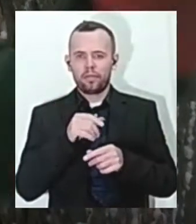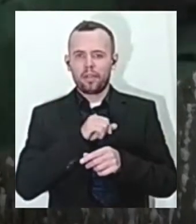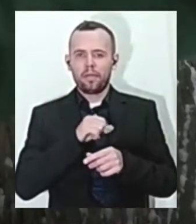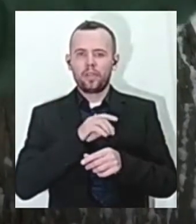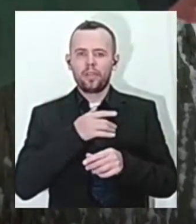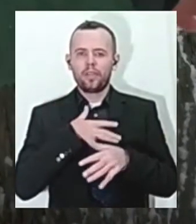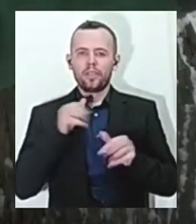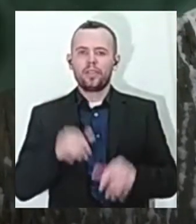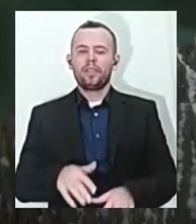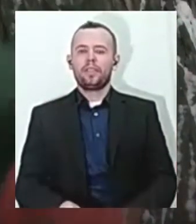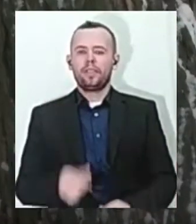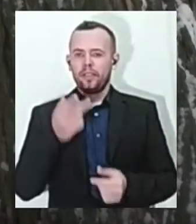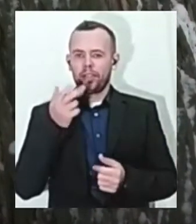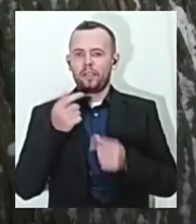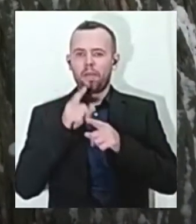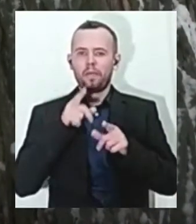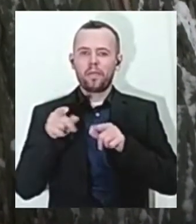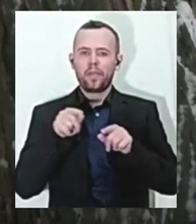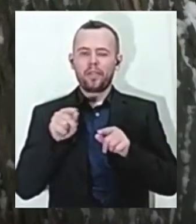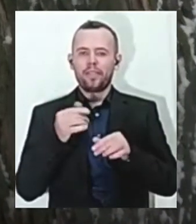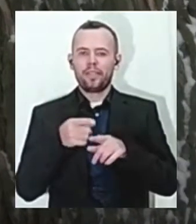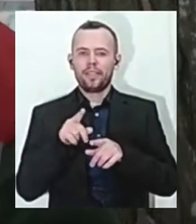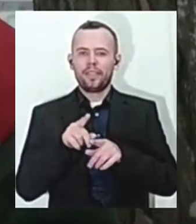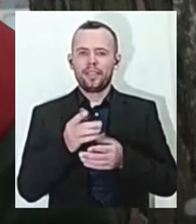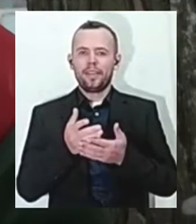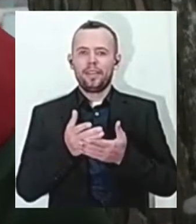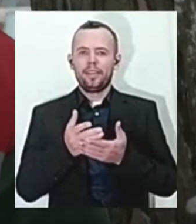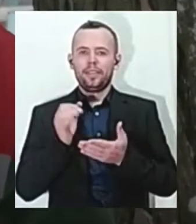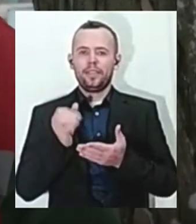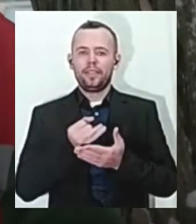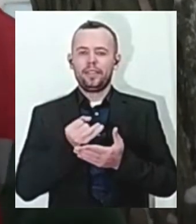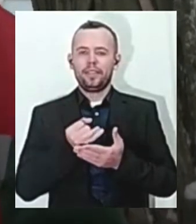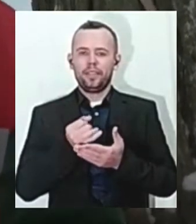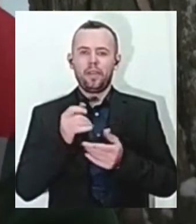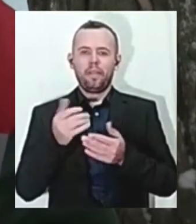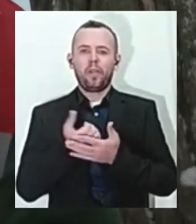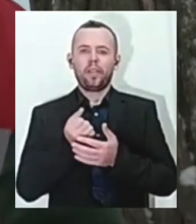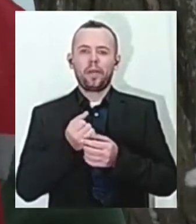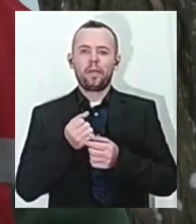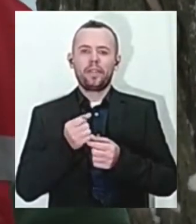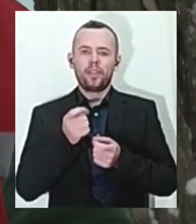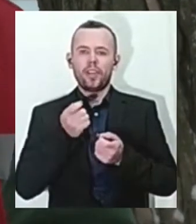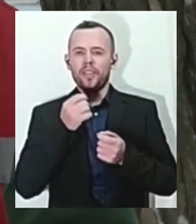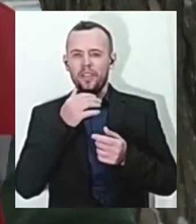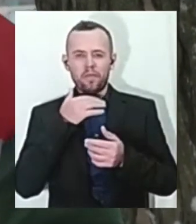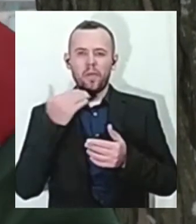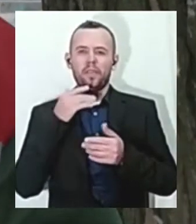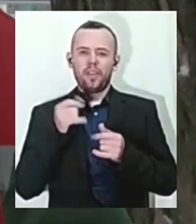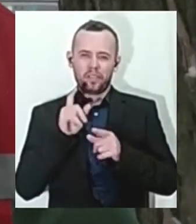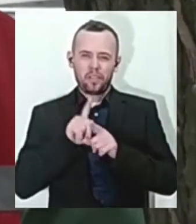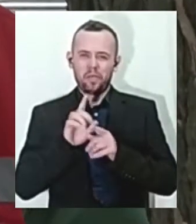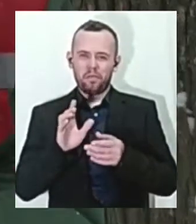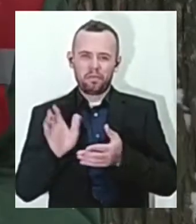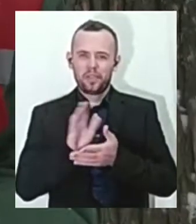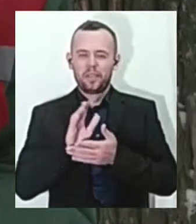Головне – вперед, околи встановки, де люди ходять. Снігів зараз немає, це ж не сугроби. Це немає, завтра буде